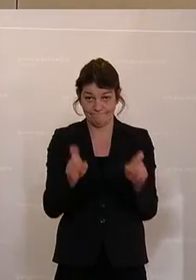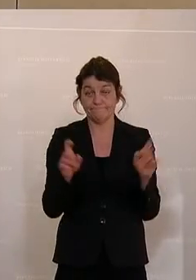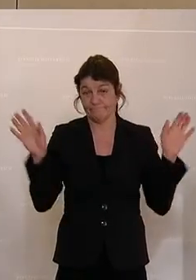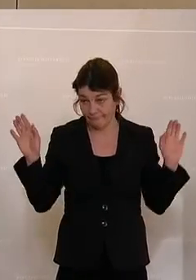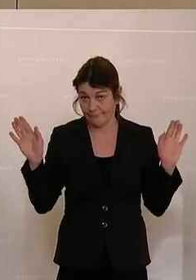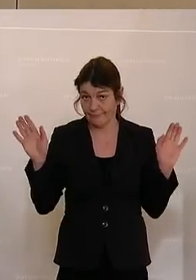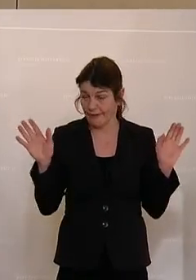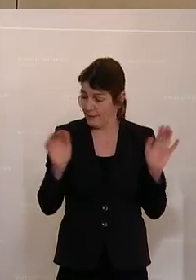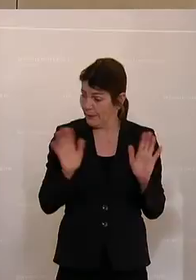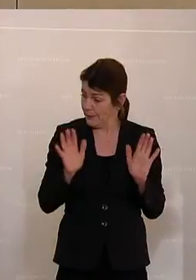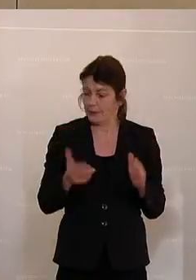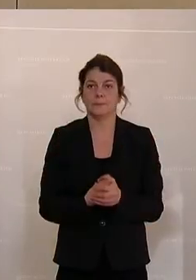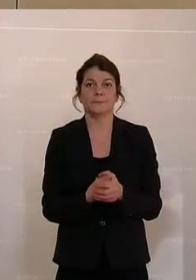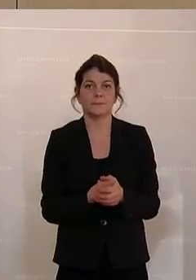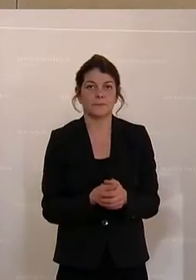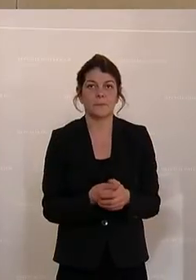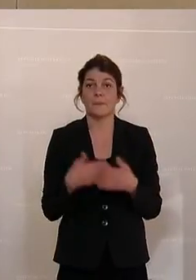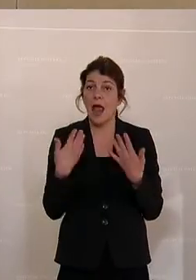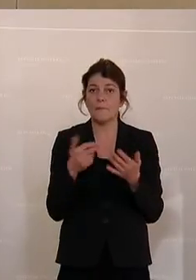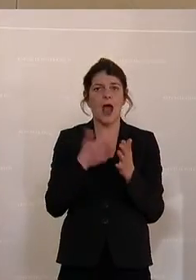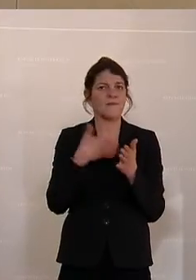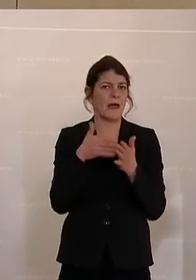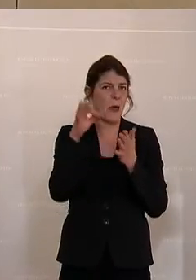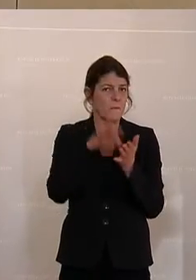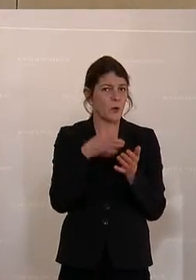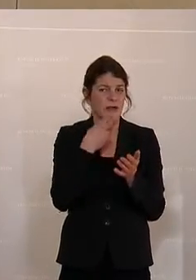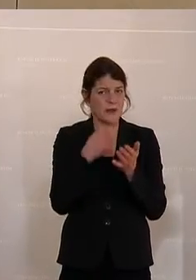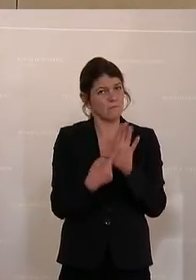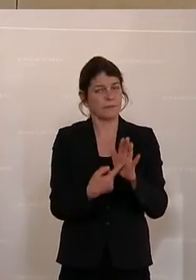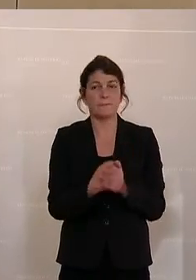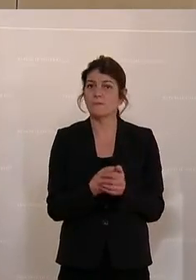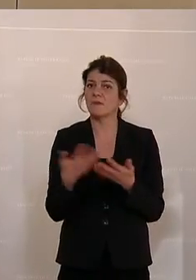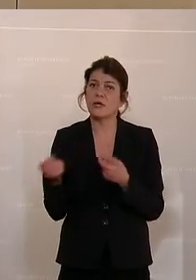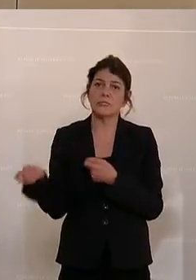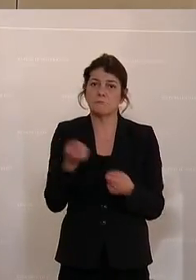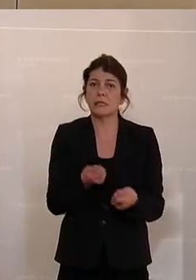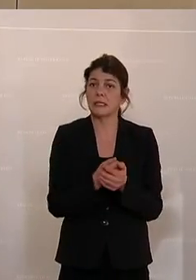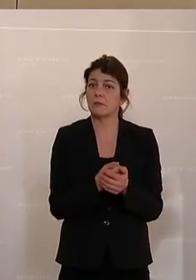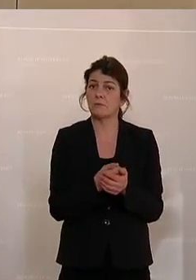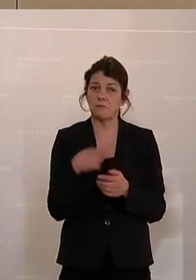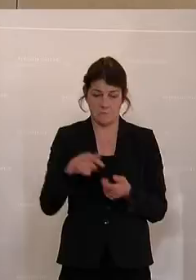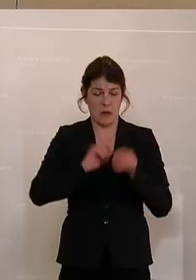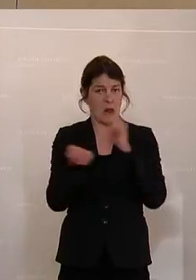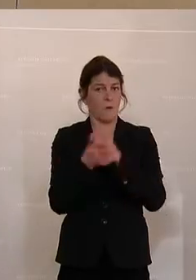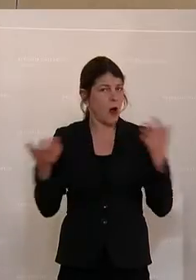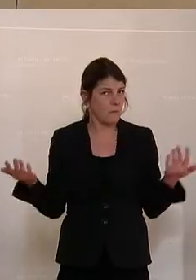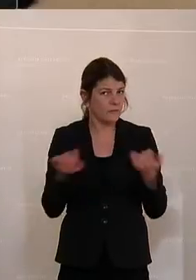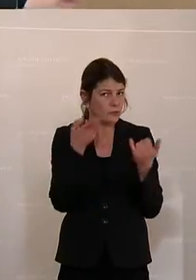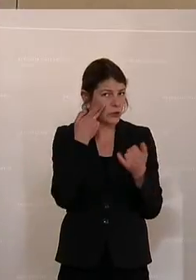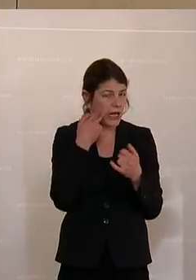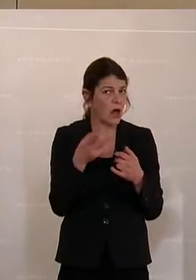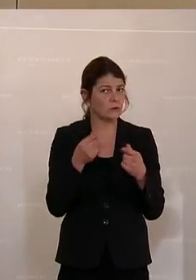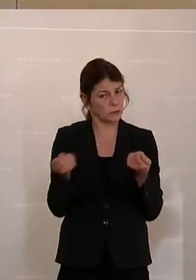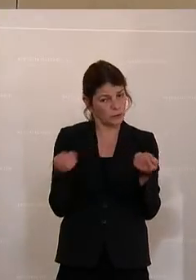Sehr abenteuerlich. Aber ich will noch einen weiteren Punkt einbringen. Was bringt denn diese Reform? Wie schaut es aus mit dem